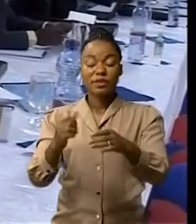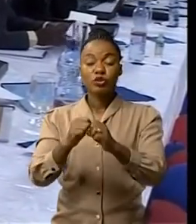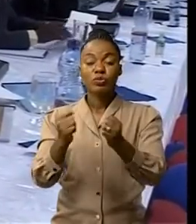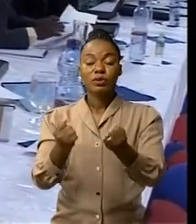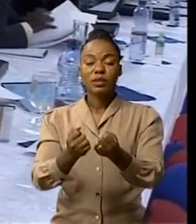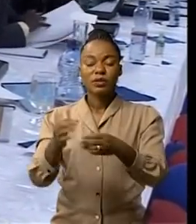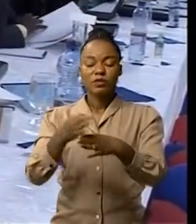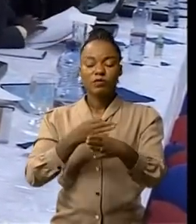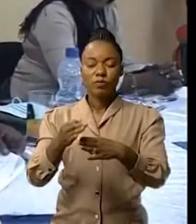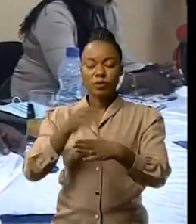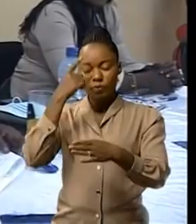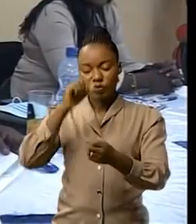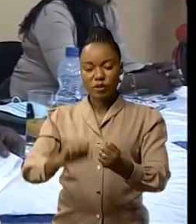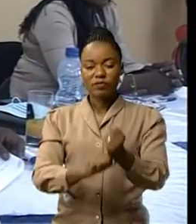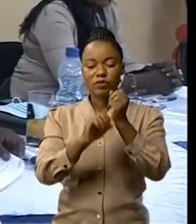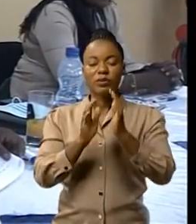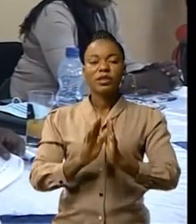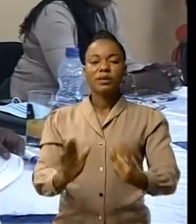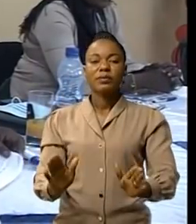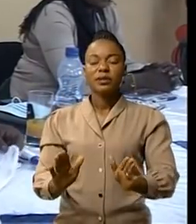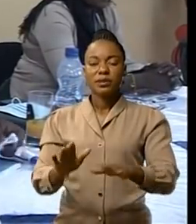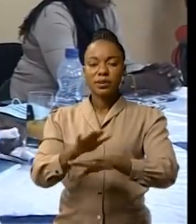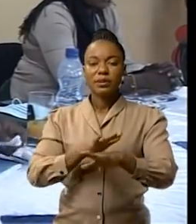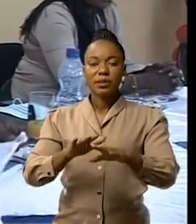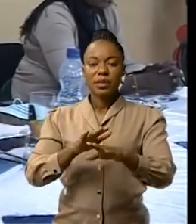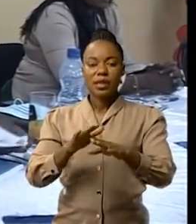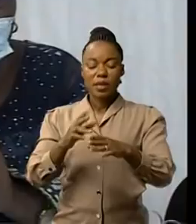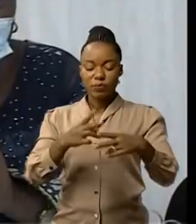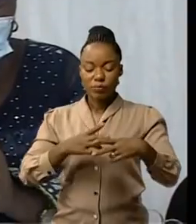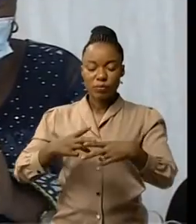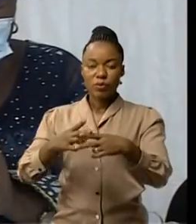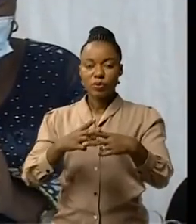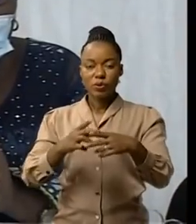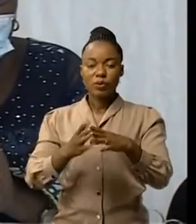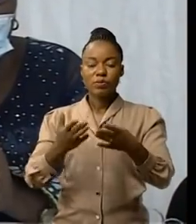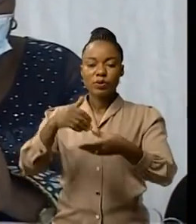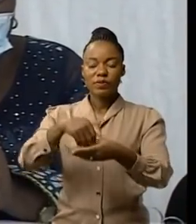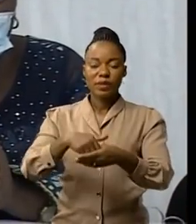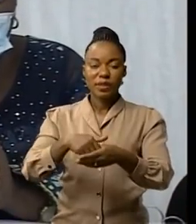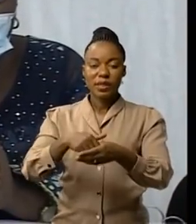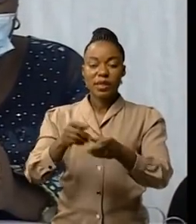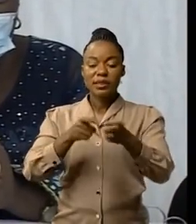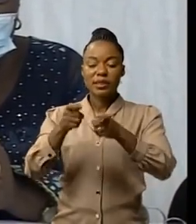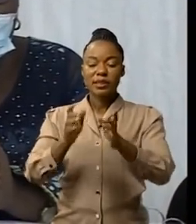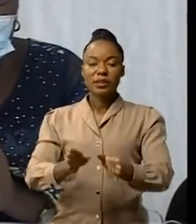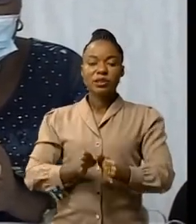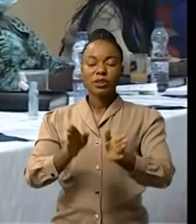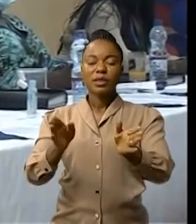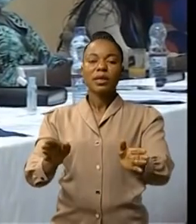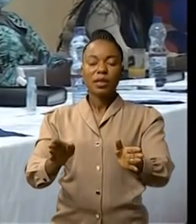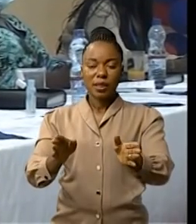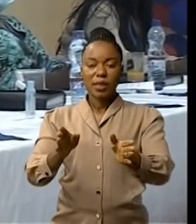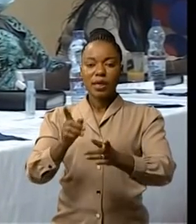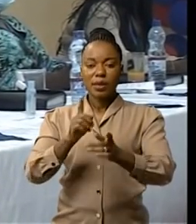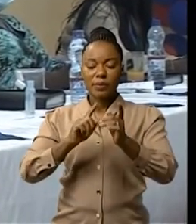en formation pour le renforcement des capacités sur la gestion des portefeuilles La directrice générale de ces services publics qui relève